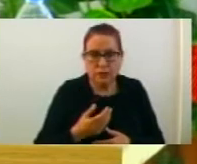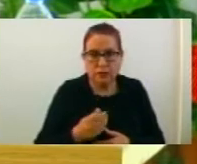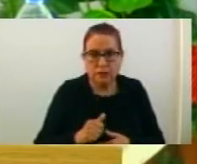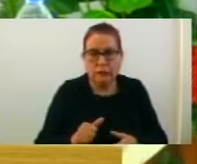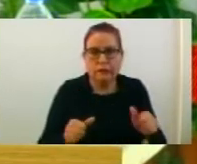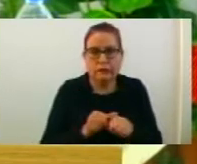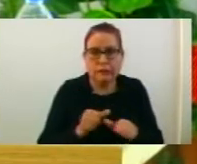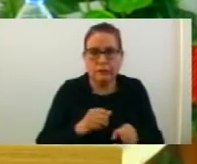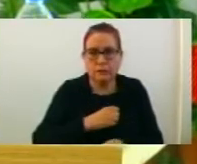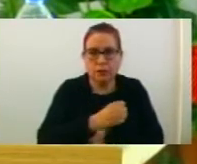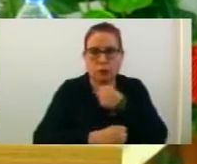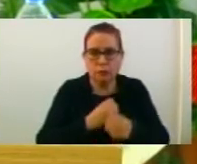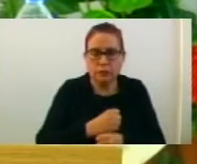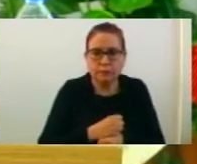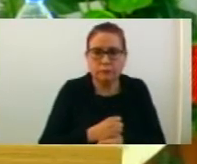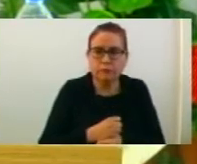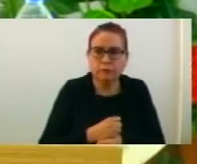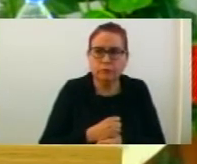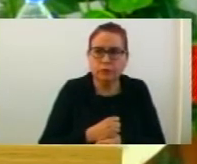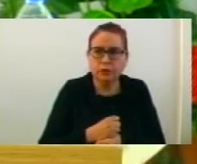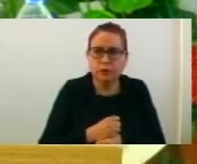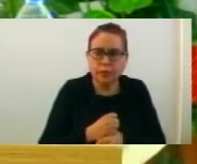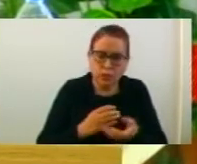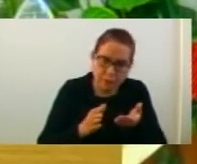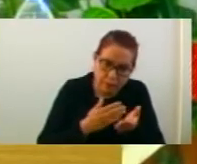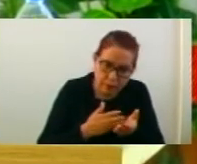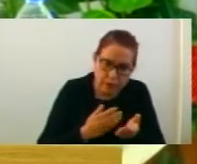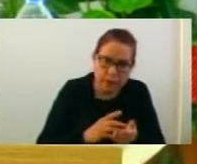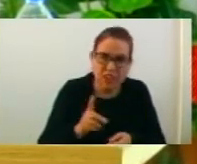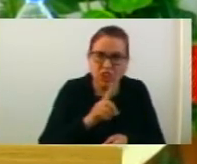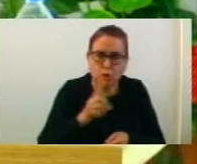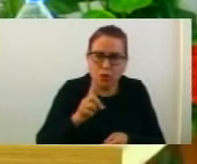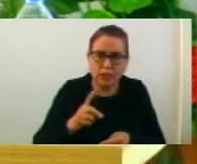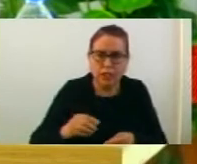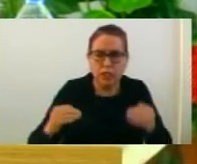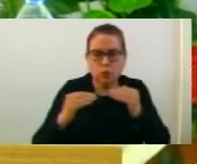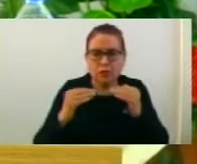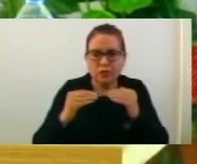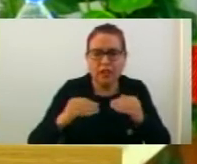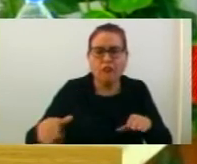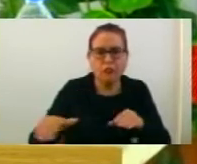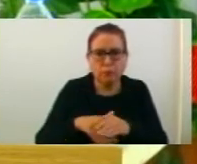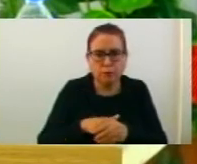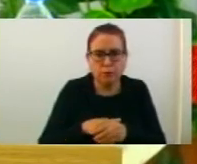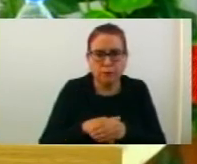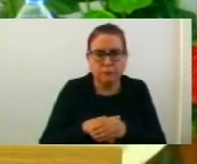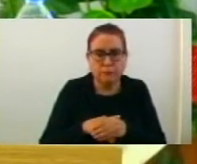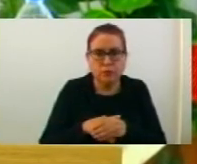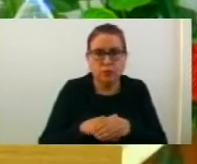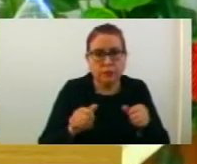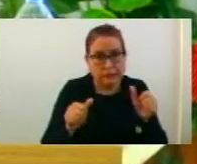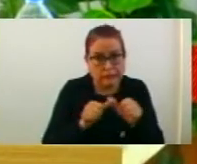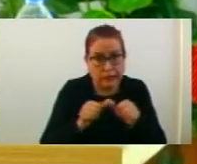години Нашата библиотека не доби нито една согласност за върботуване. 11